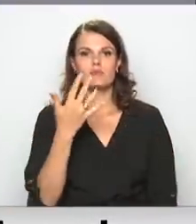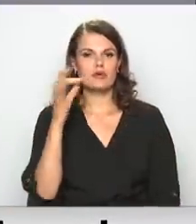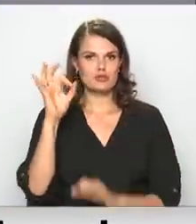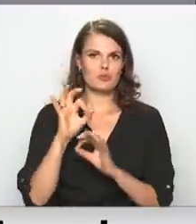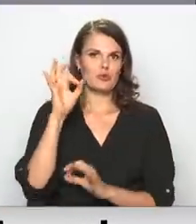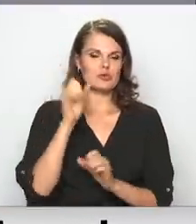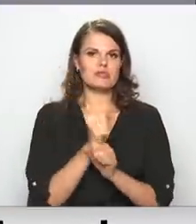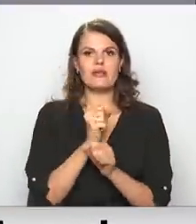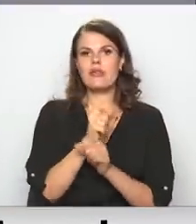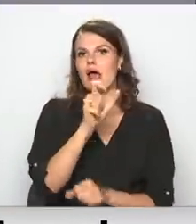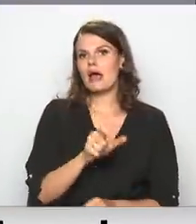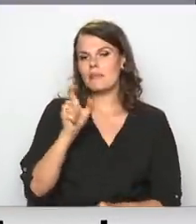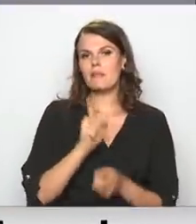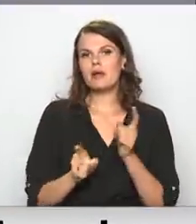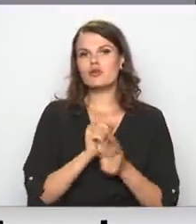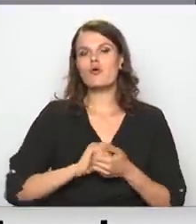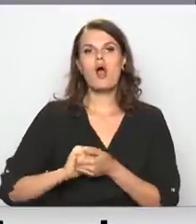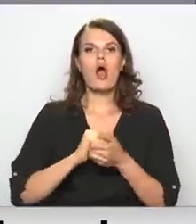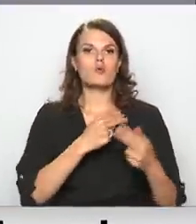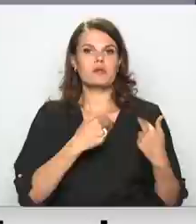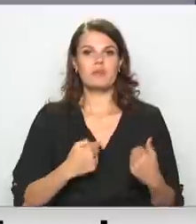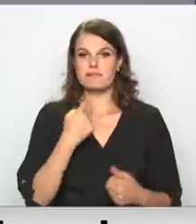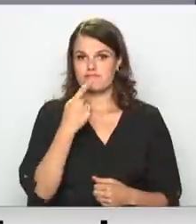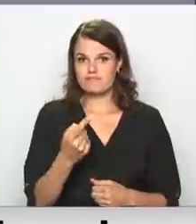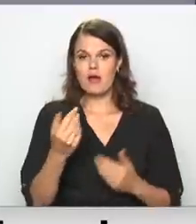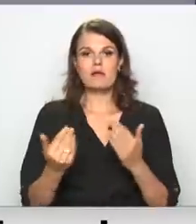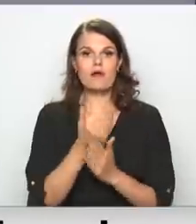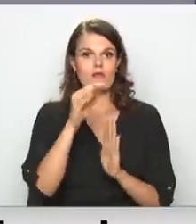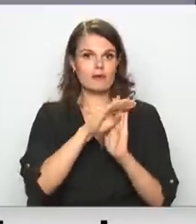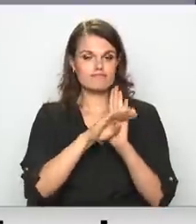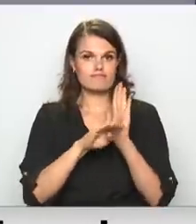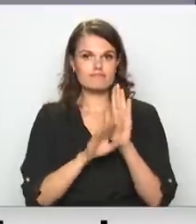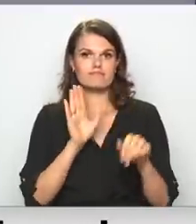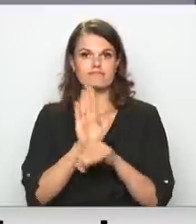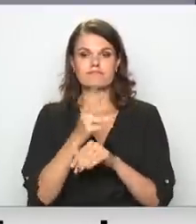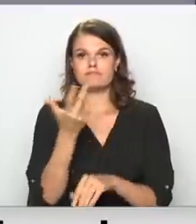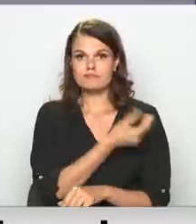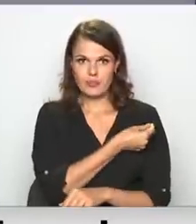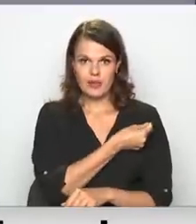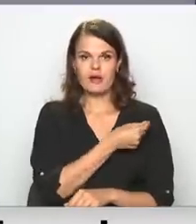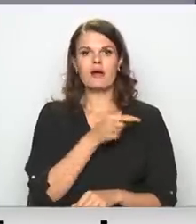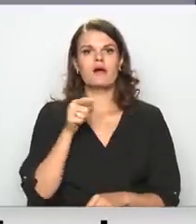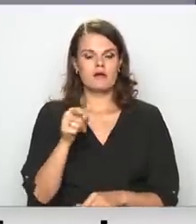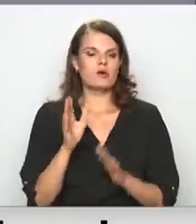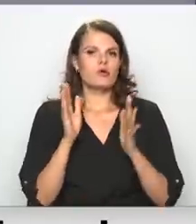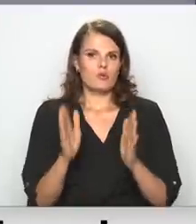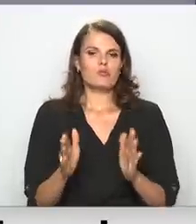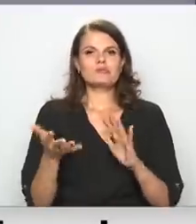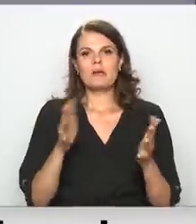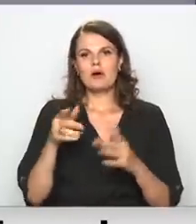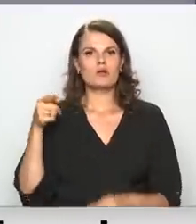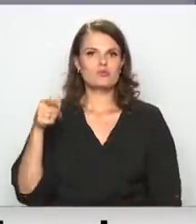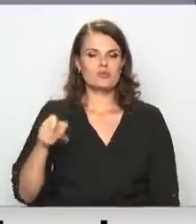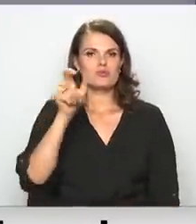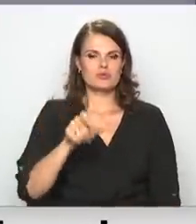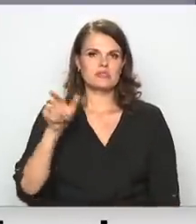darbinieku. Pedagoga arota biedrībā uzskata, ka jaunās prasības par pienākumu vakcinēties skaršot vairāk nekā tūkstošu